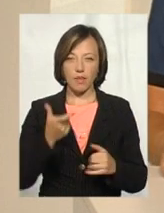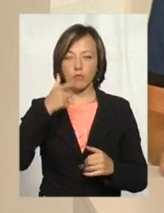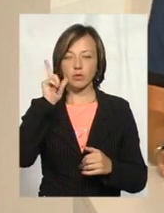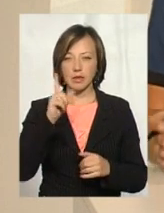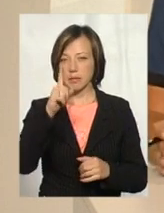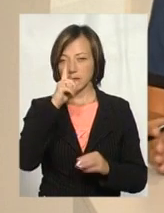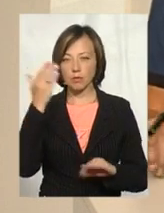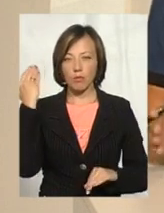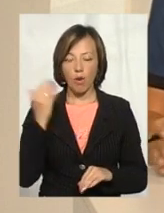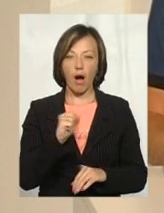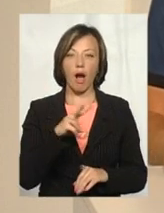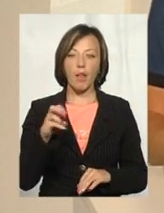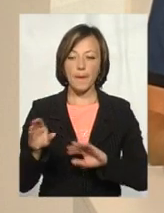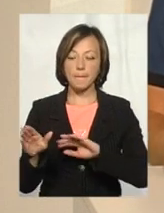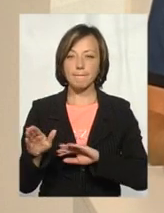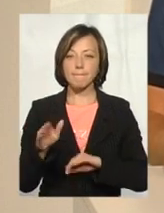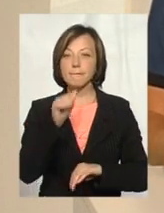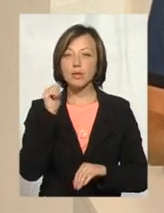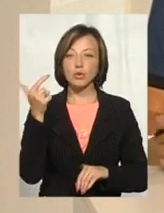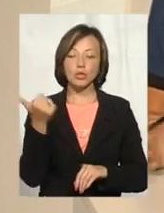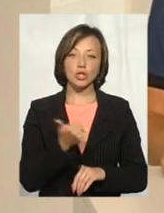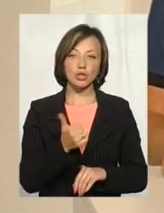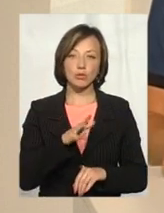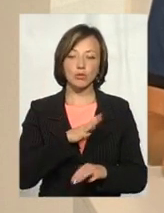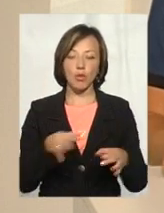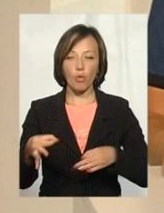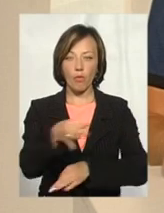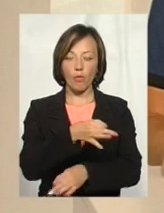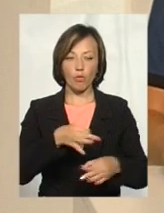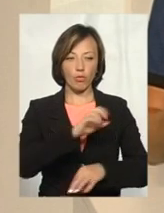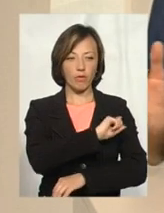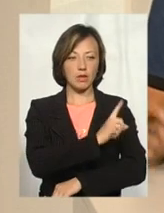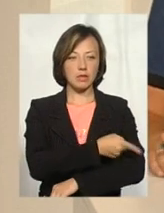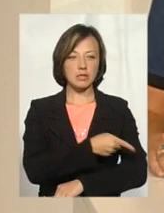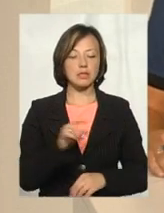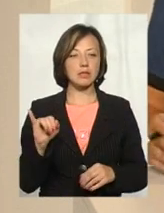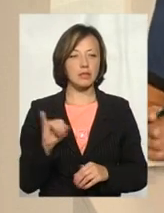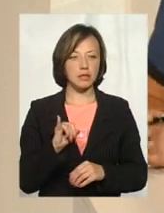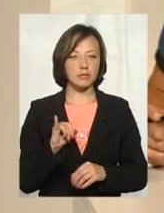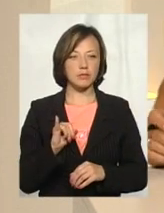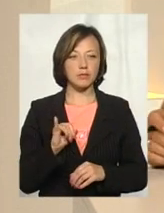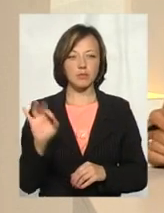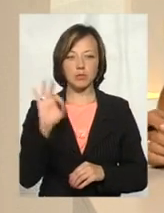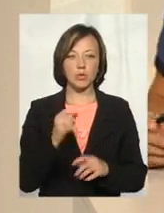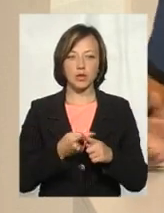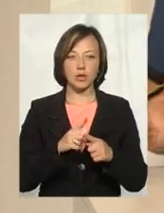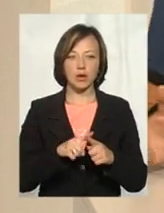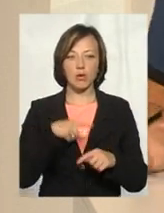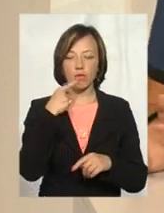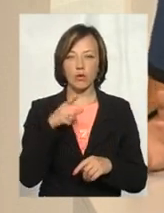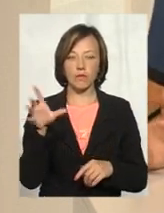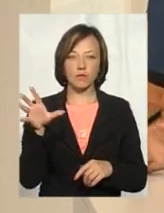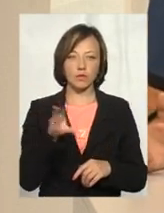місяць тому. Але, принаймні, минулого тижня вона дуже так обговорювалася і про неї говорили майже